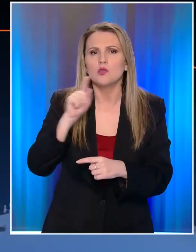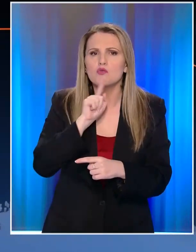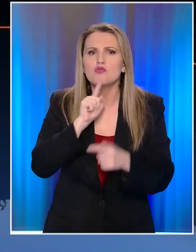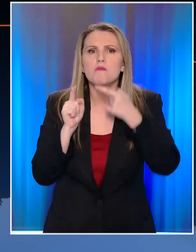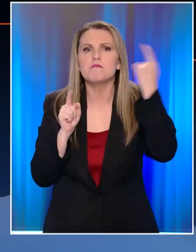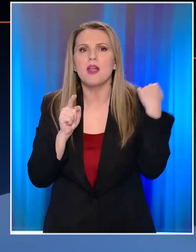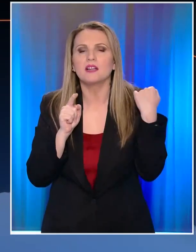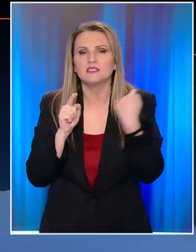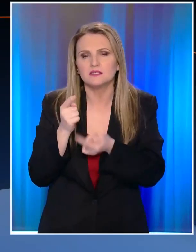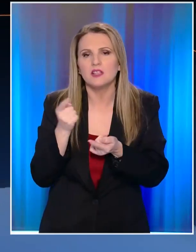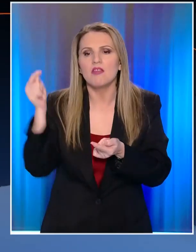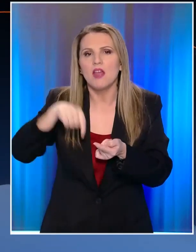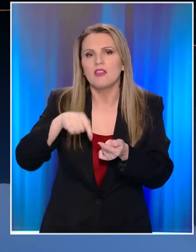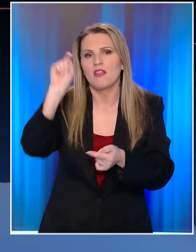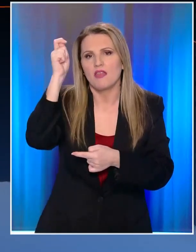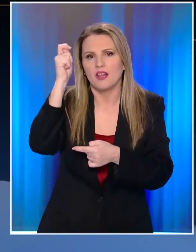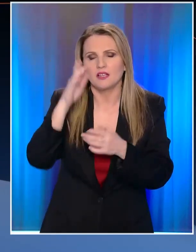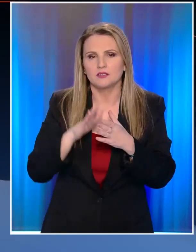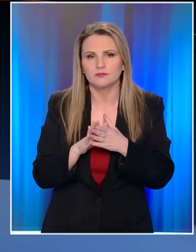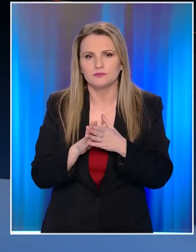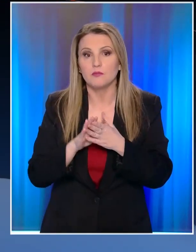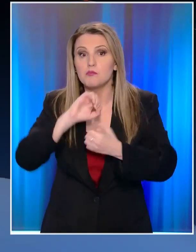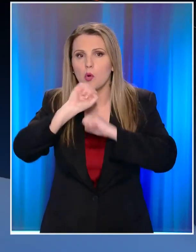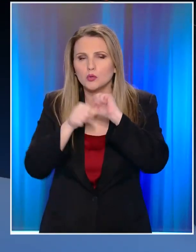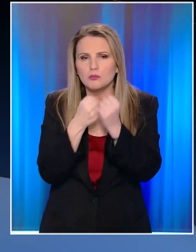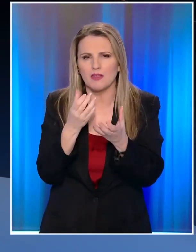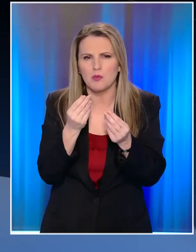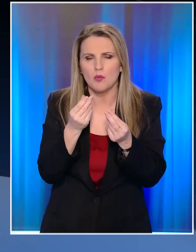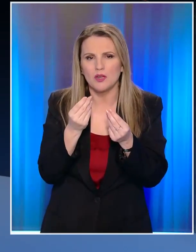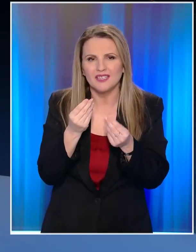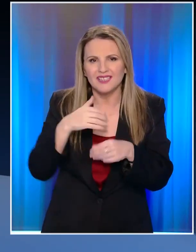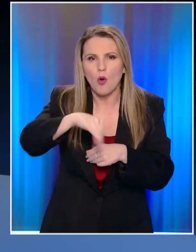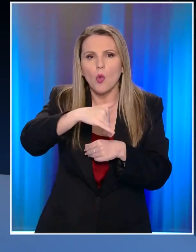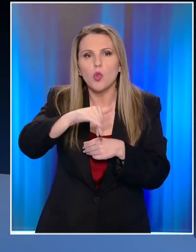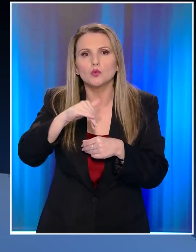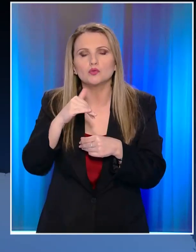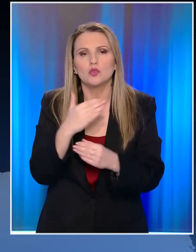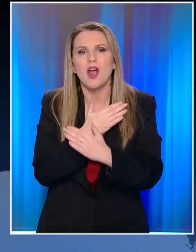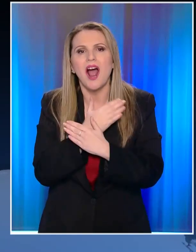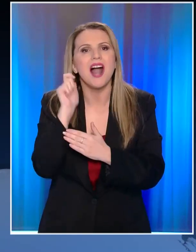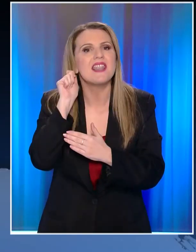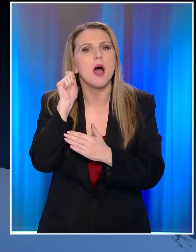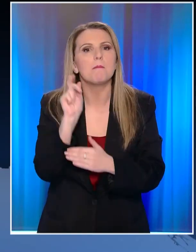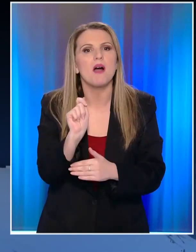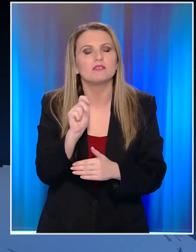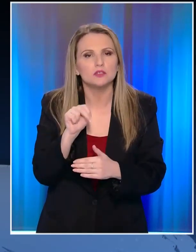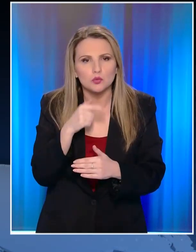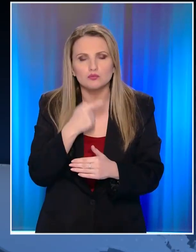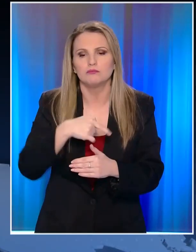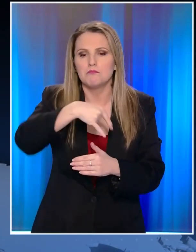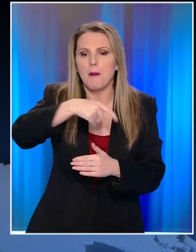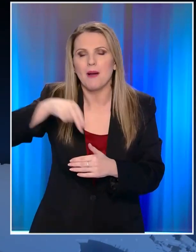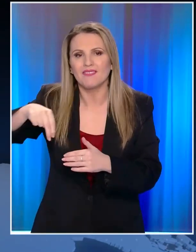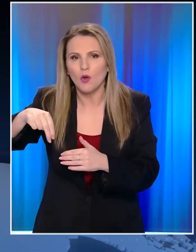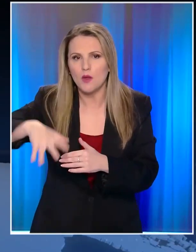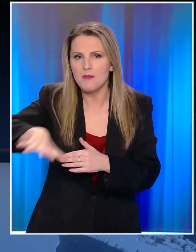προσπάθειες τώρα αυτή τη στιγμή με μεγάλη δυσκολία και η οδός αναπάυσεως που ανήκει στην περιφέρεια. Και η οδός παπαδικολή